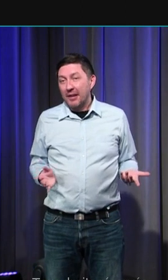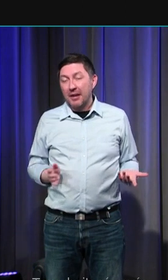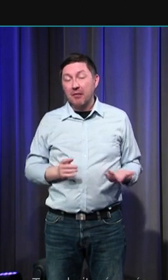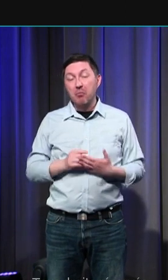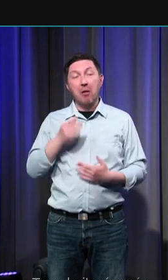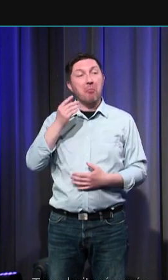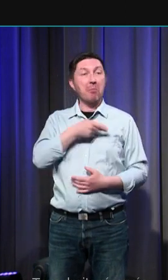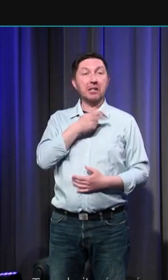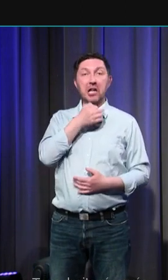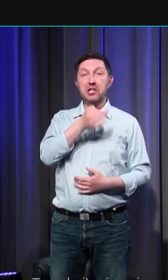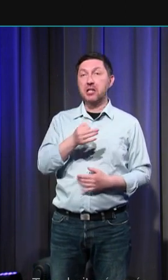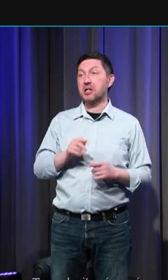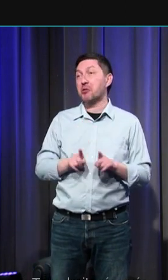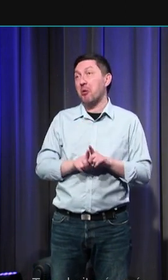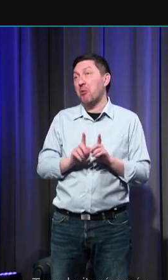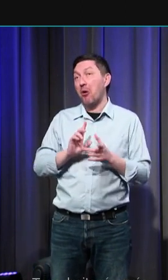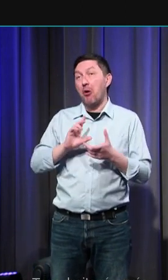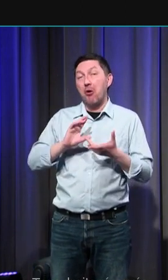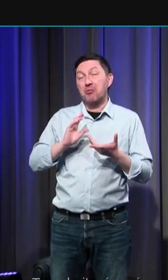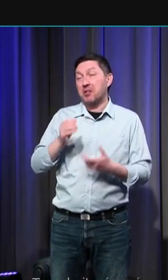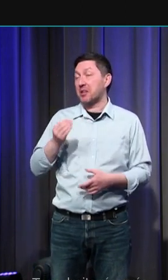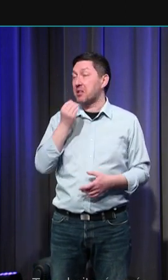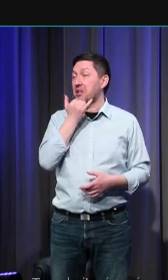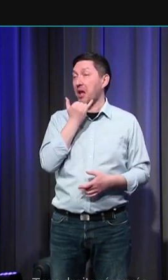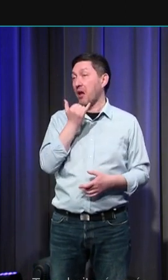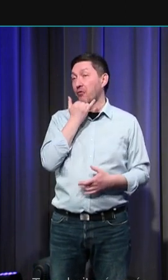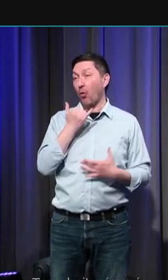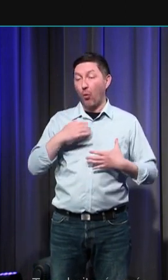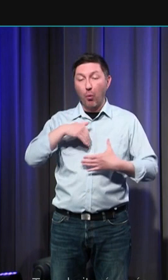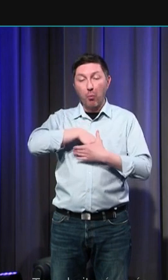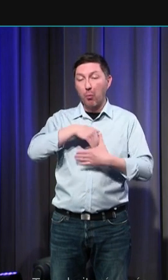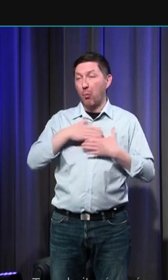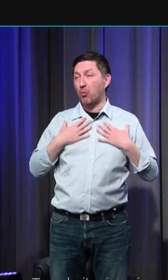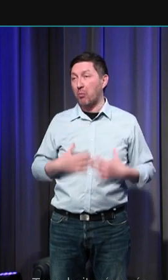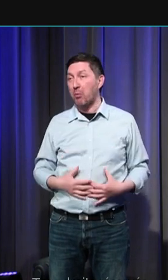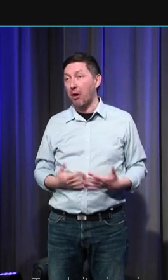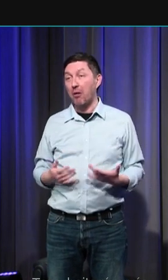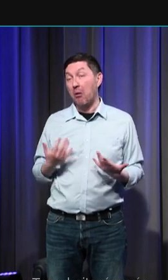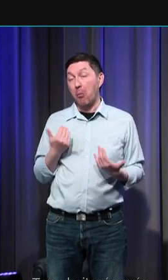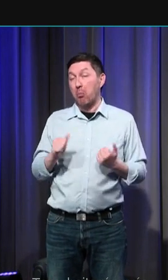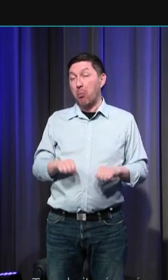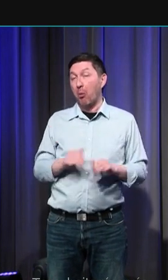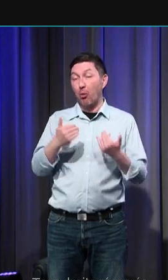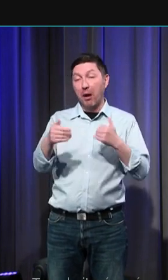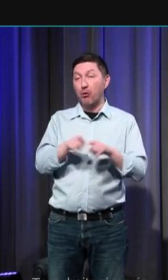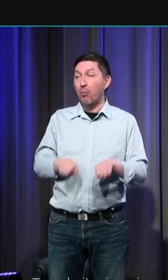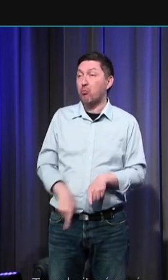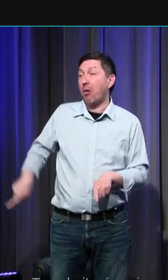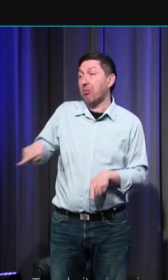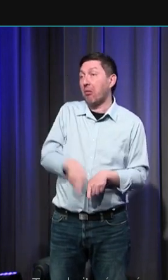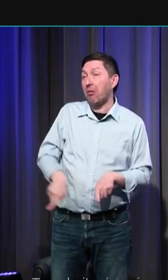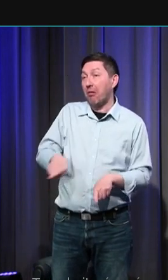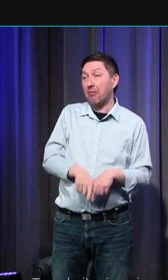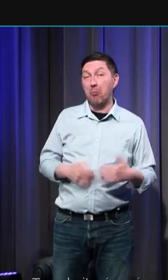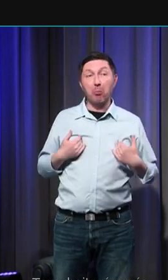dirait les médecins, de la même période. Abélard compare au fait de boiter. Je ne suis pas plus responsable d'avoir